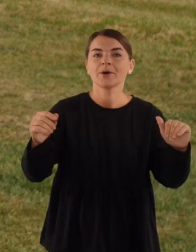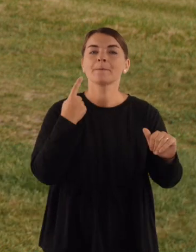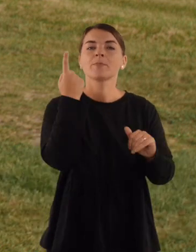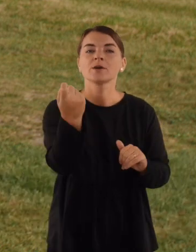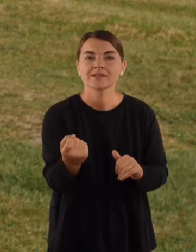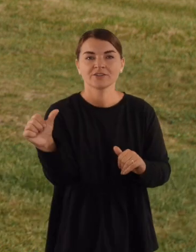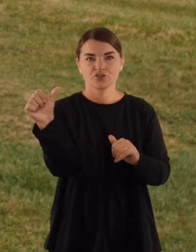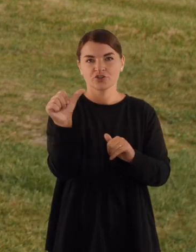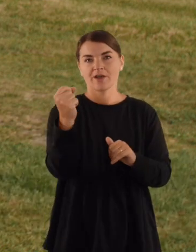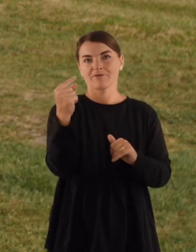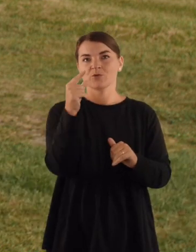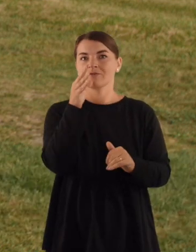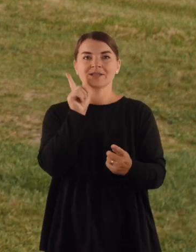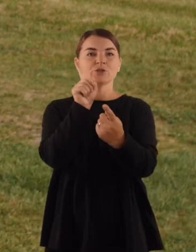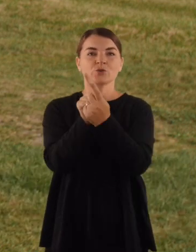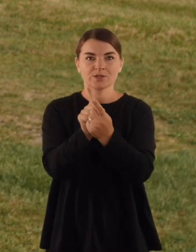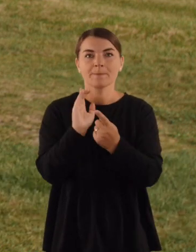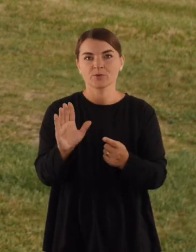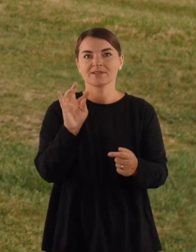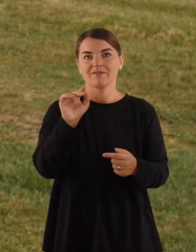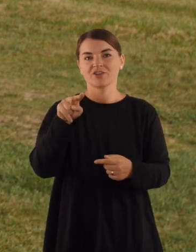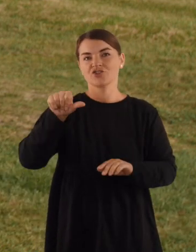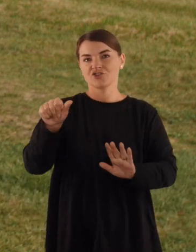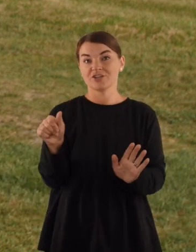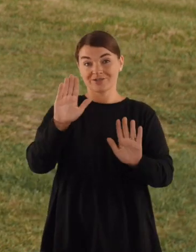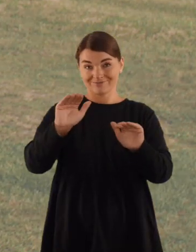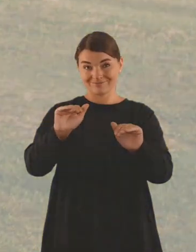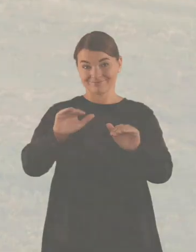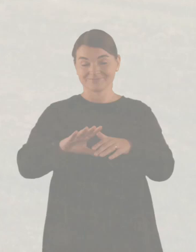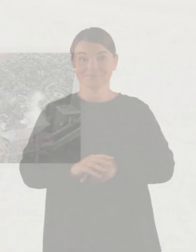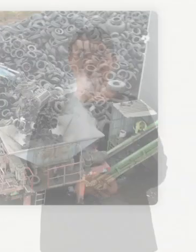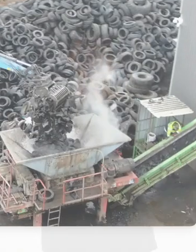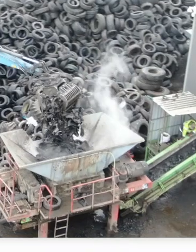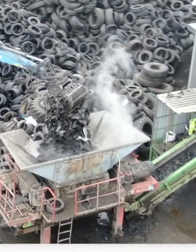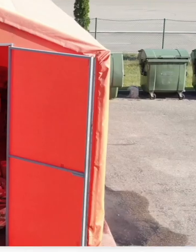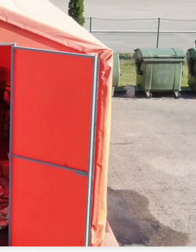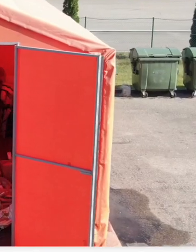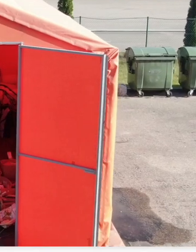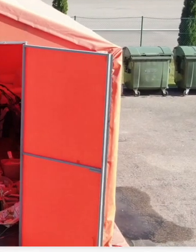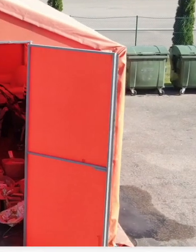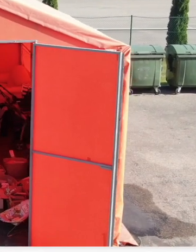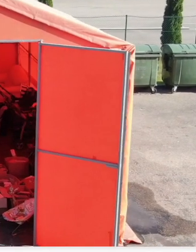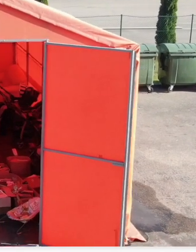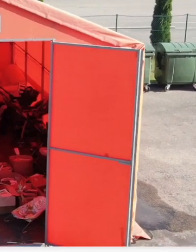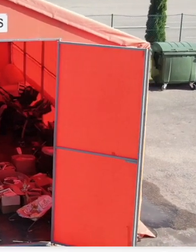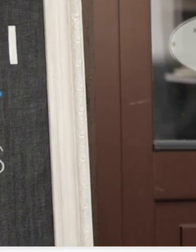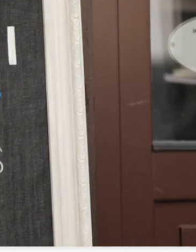dėliai po savaitės, kitą šeštadienį, 11 ryto, tik per TV6. Iki. Tai